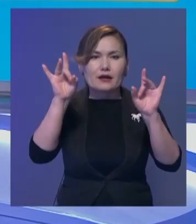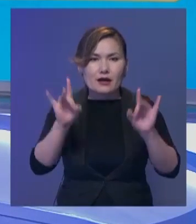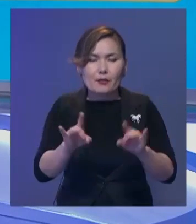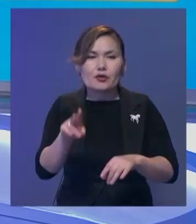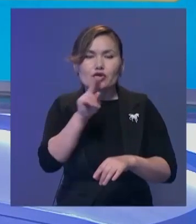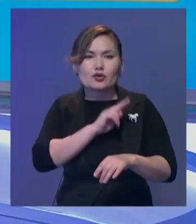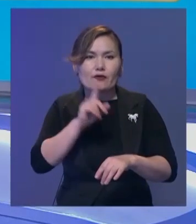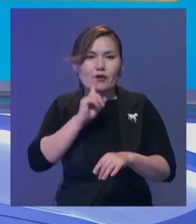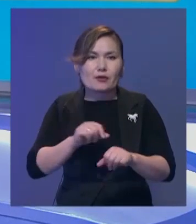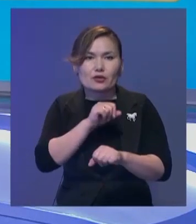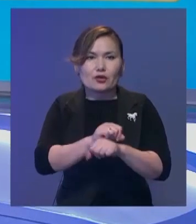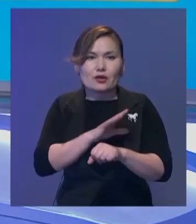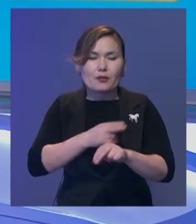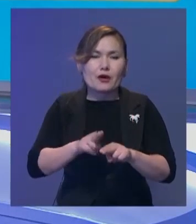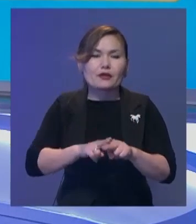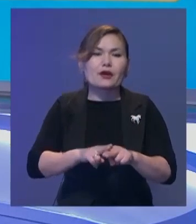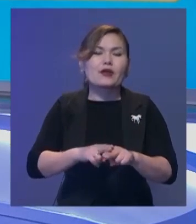қызметіне тұйым салынады.